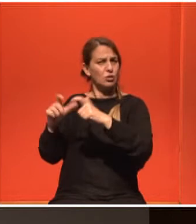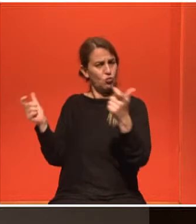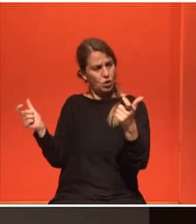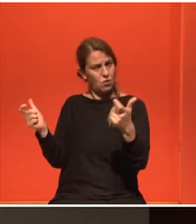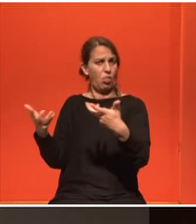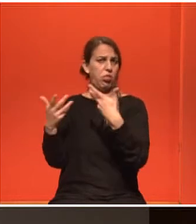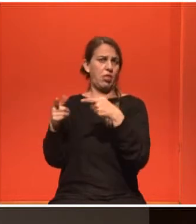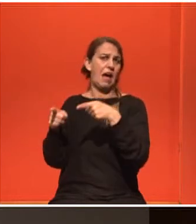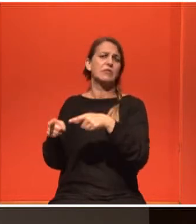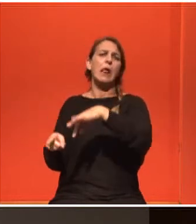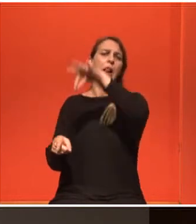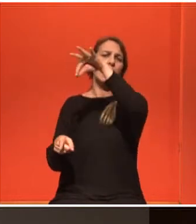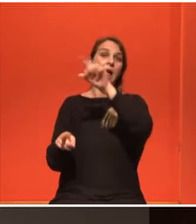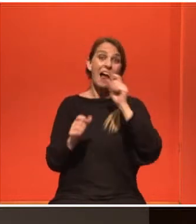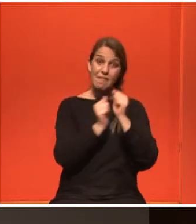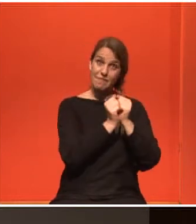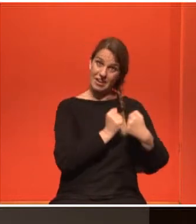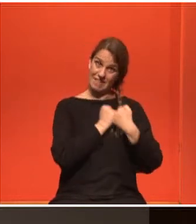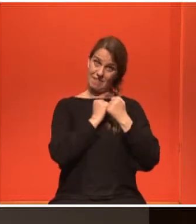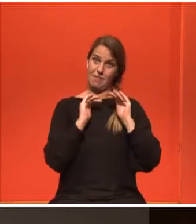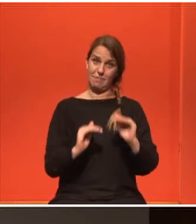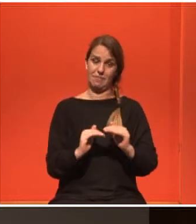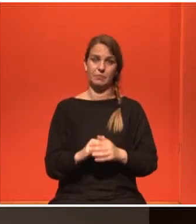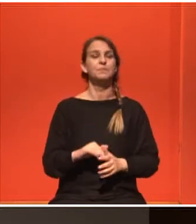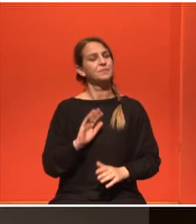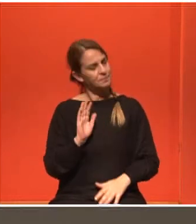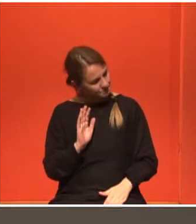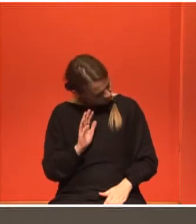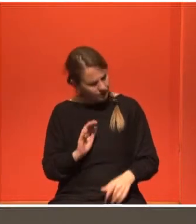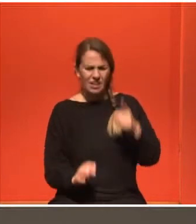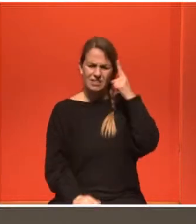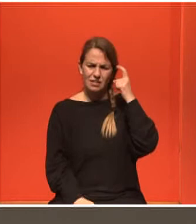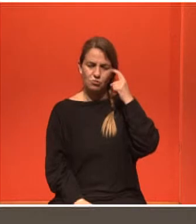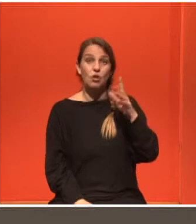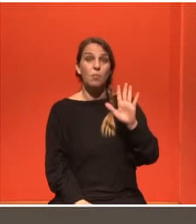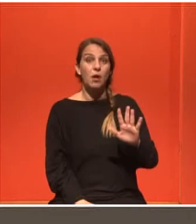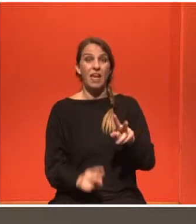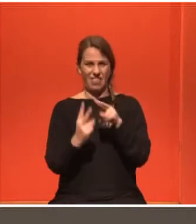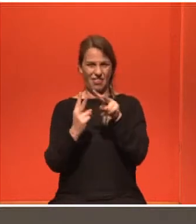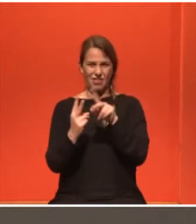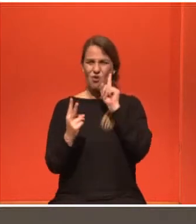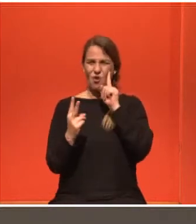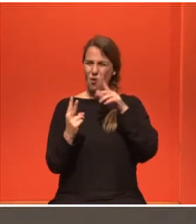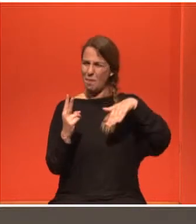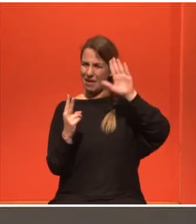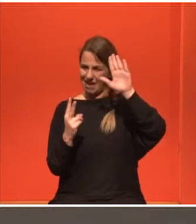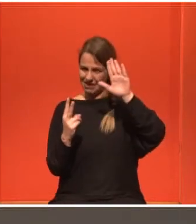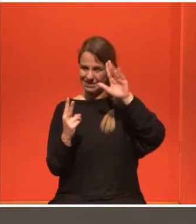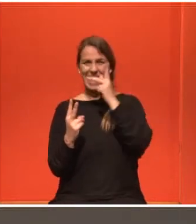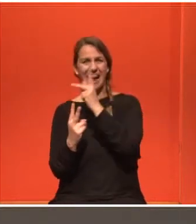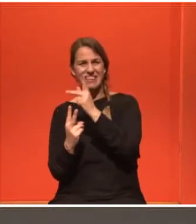Θέλω να επισημάνω κάτι. Στην περίπτωση της Κατερίνας και της Τζορτζίνας υπήρξε ο